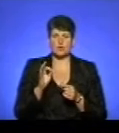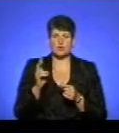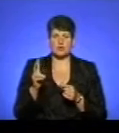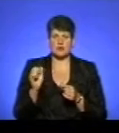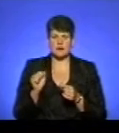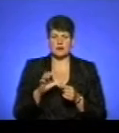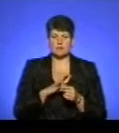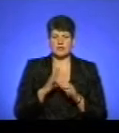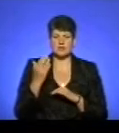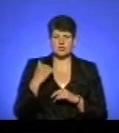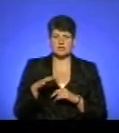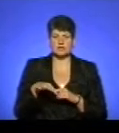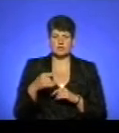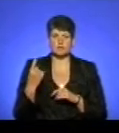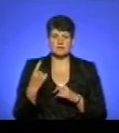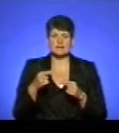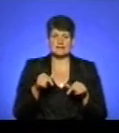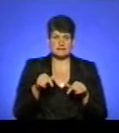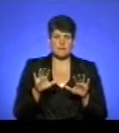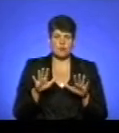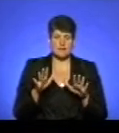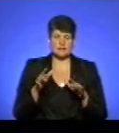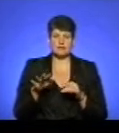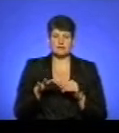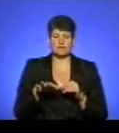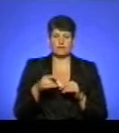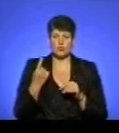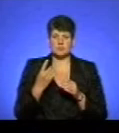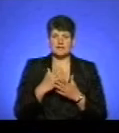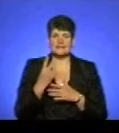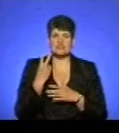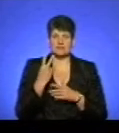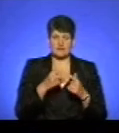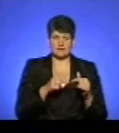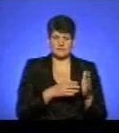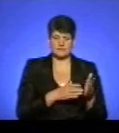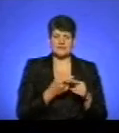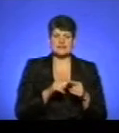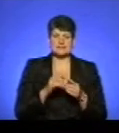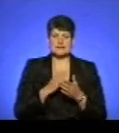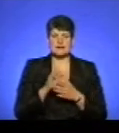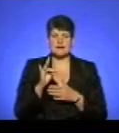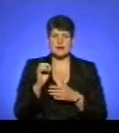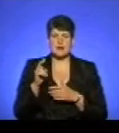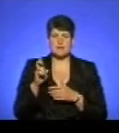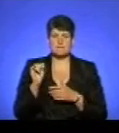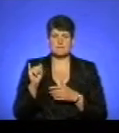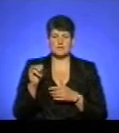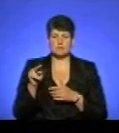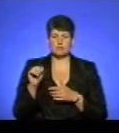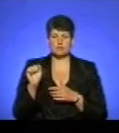раніше на території області. На даний момент в області є два види вакцини, це є Рабі-Пур та